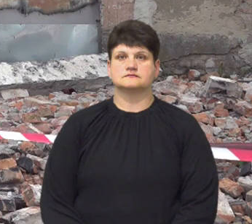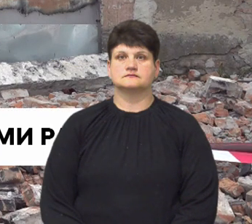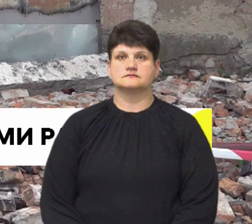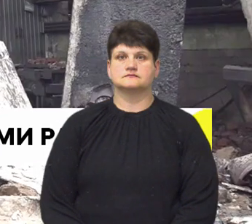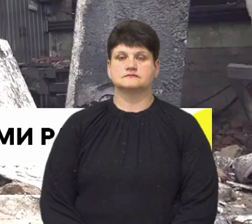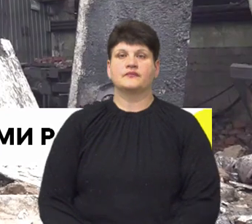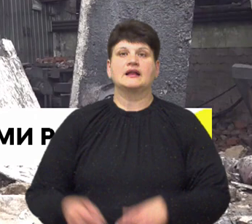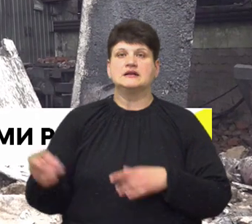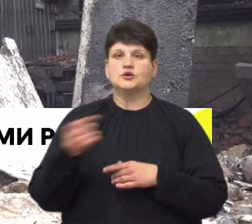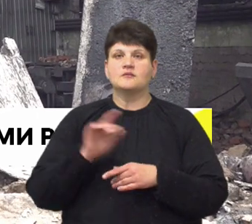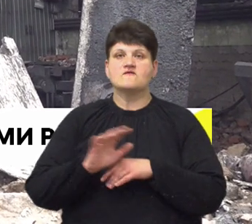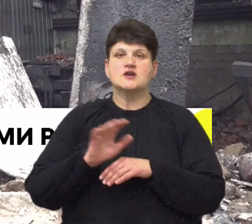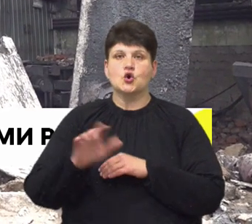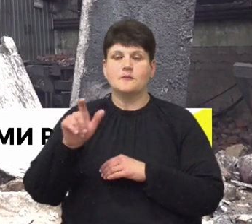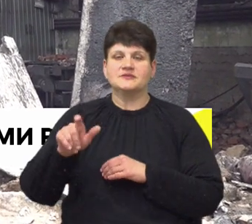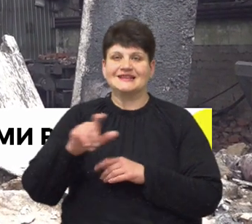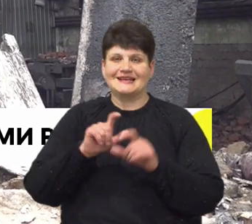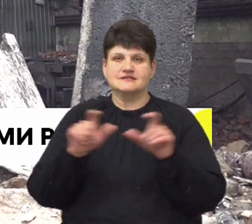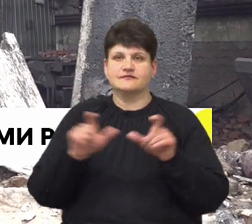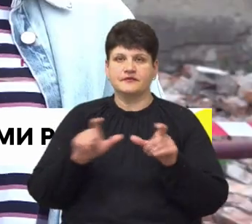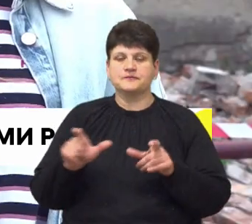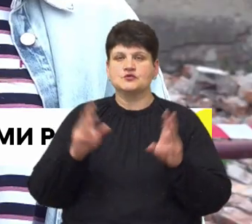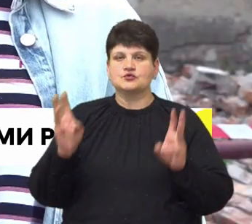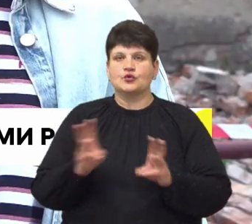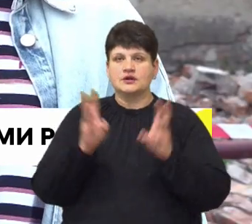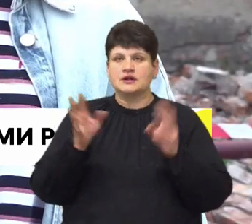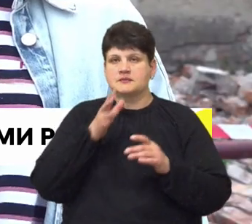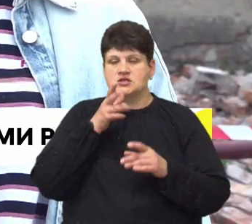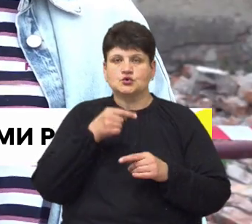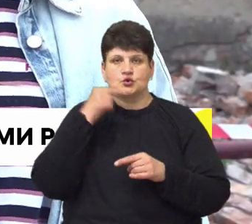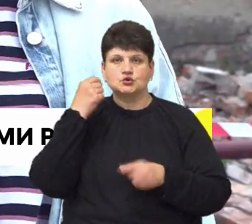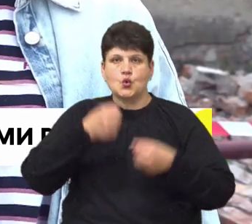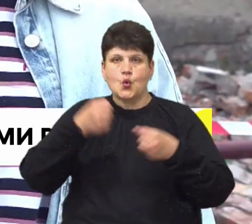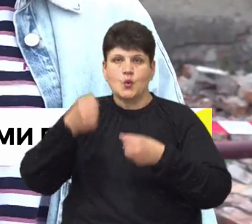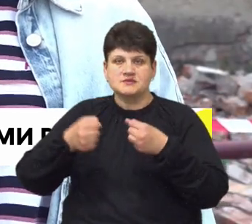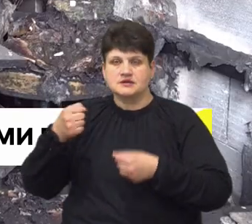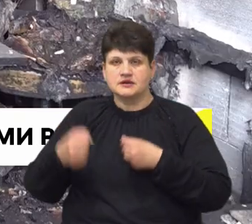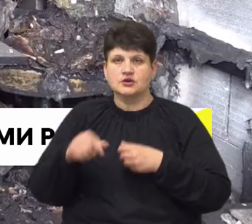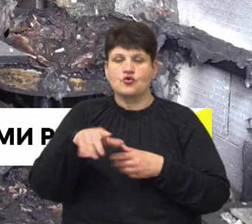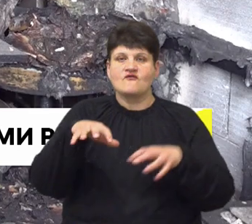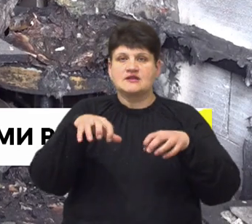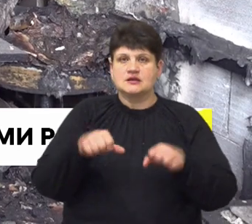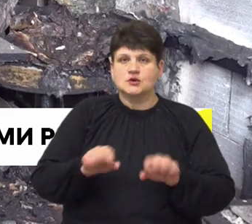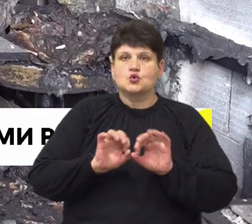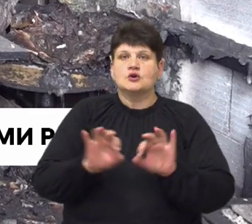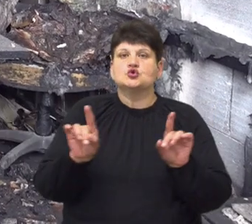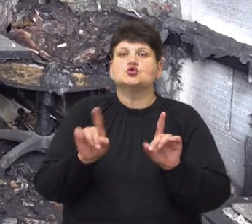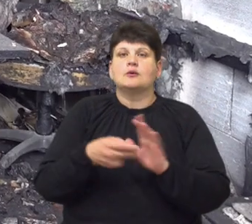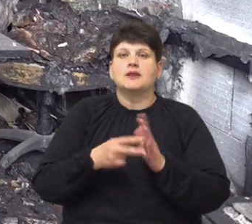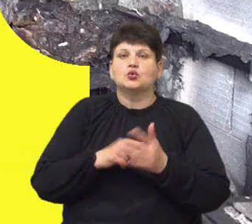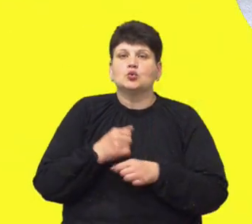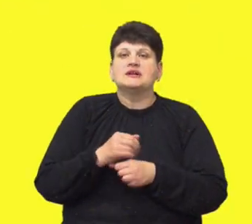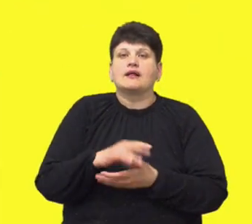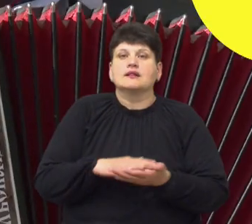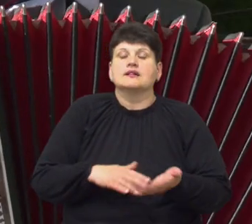Тернопільське виробництво квіткових горщиків згоріло під час російських обстрілів. Його власниця Юлія Логовська розповіла, що планує робити далі.